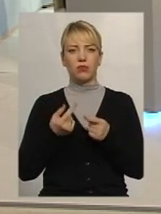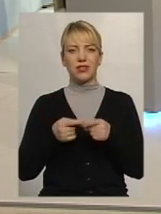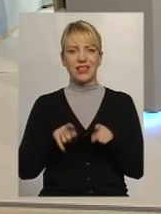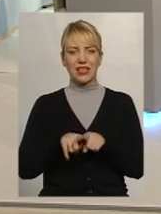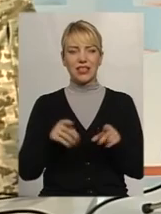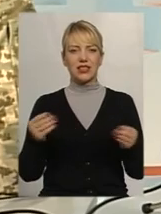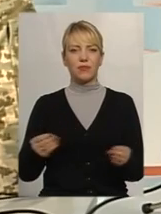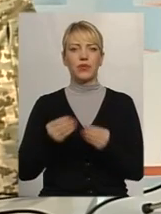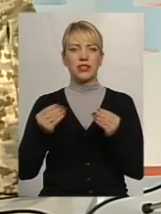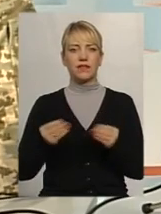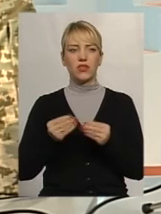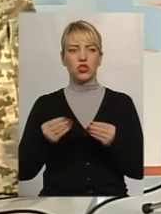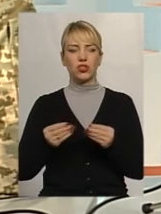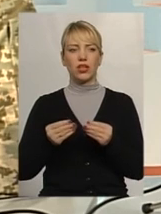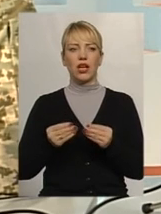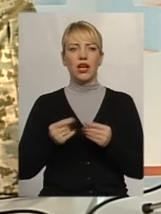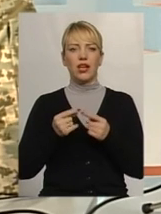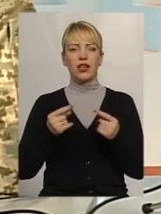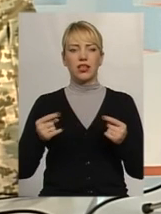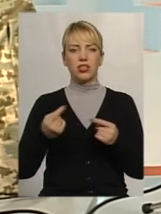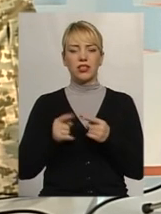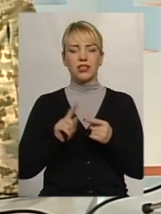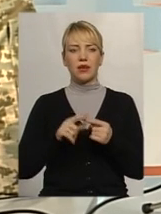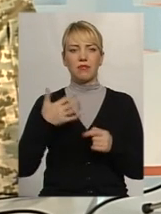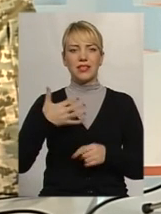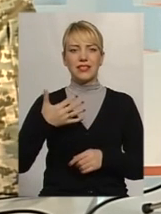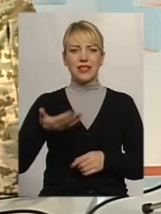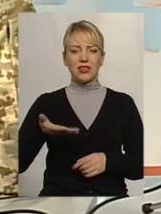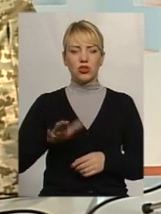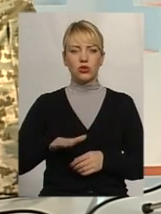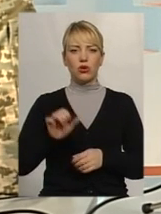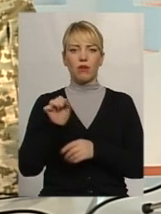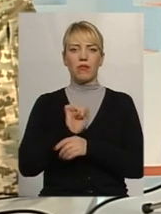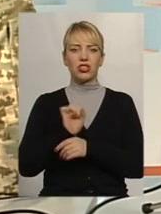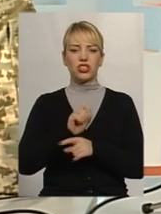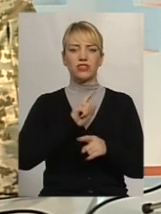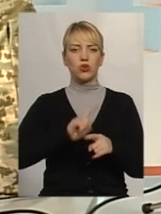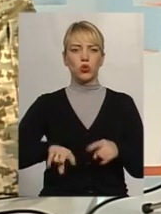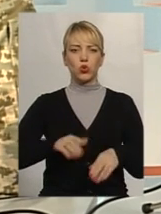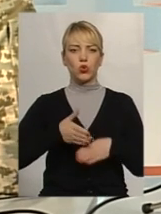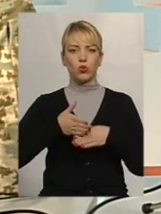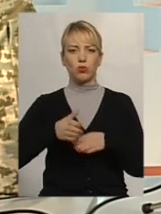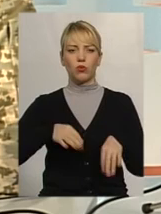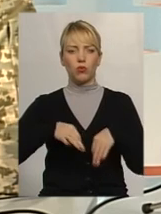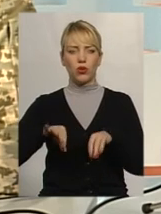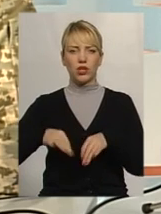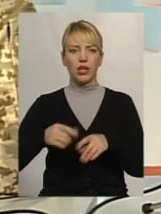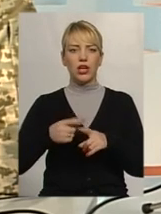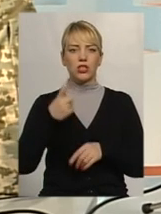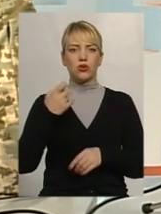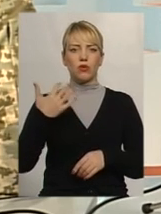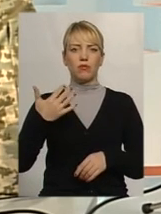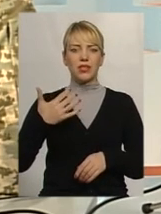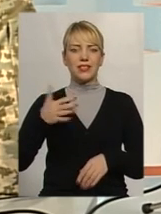речей, це біля 50 машин швидкої допомоги військових. Литва передала нам 150 тонн